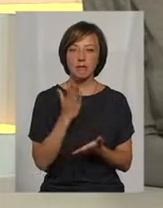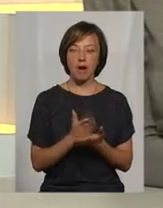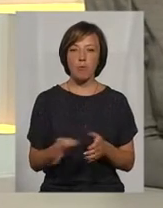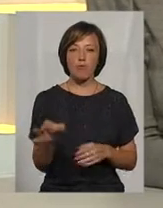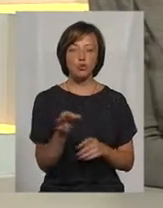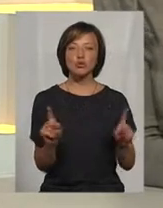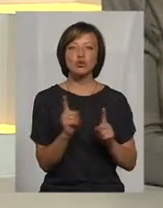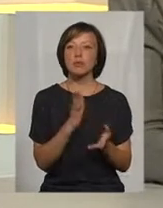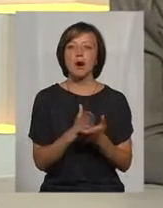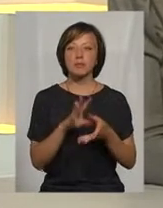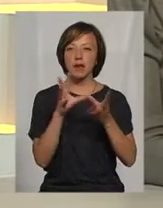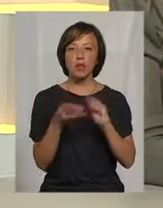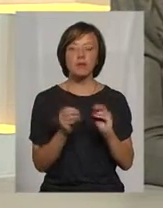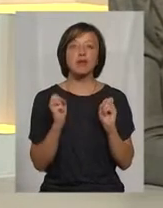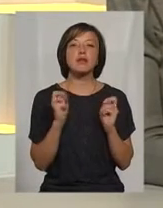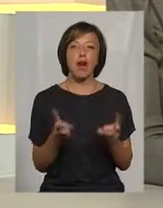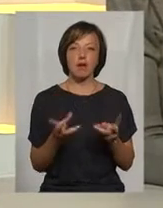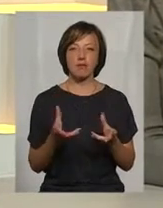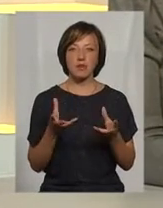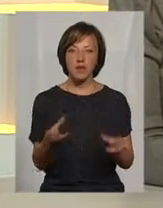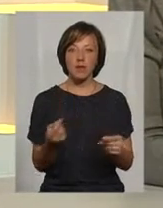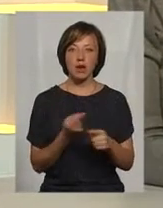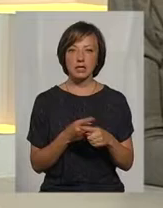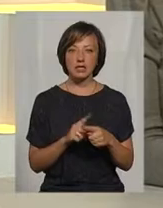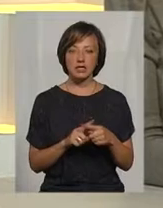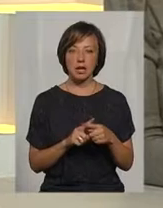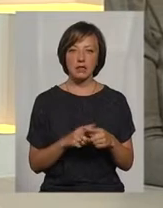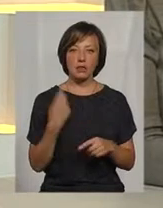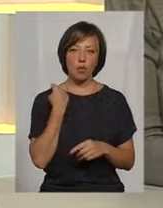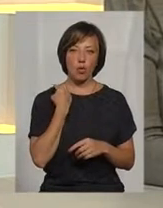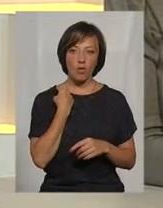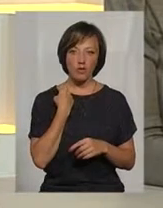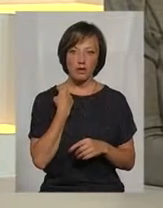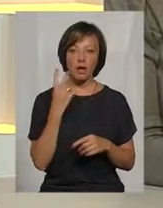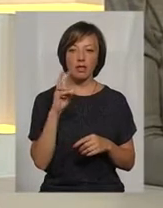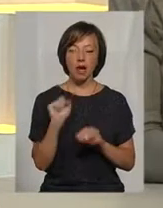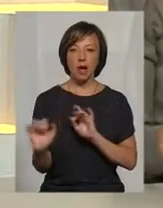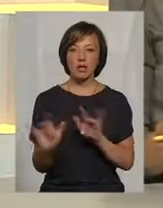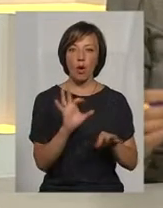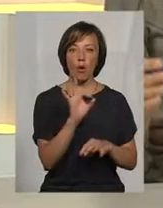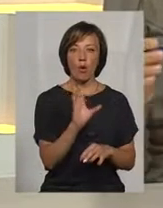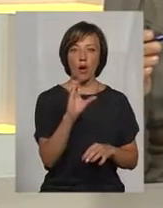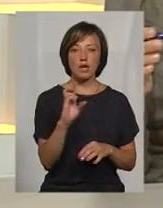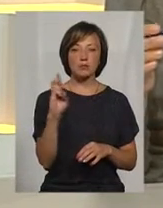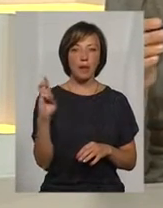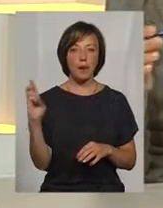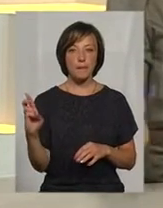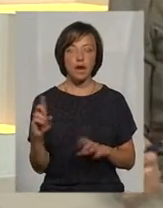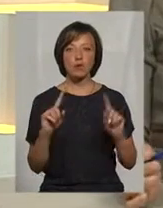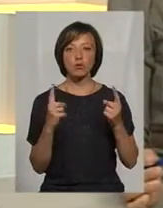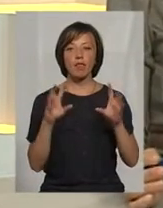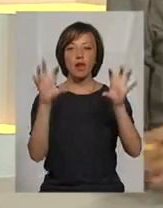області, що маємо загалом, і як впливає ця заборгованість на діяльність ОСББ. Тому що на